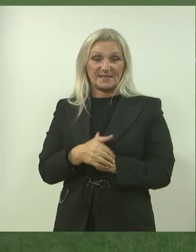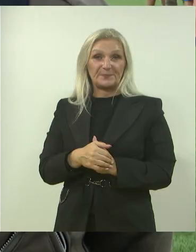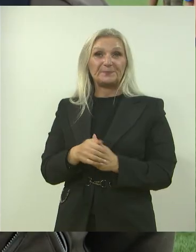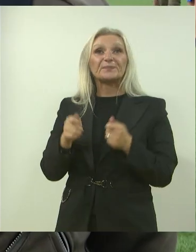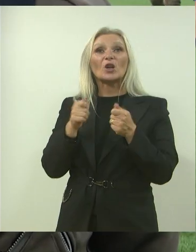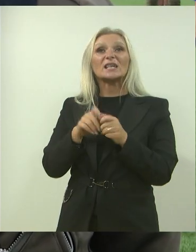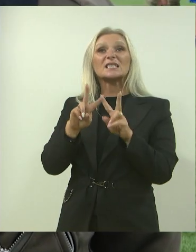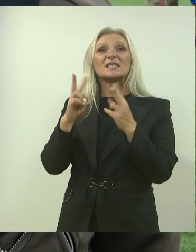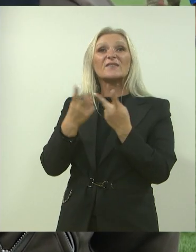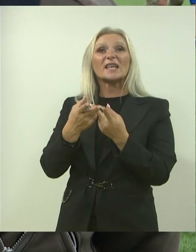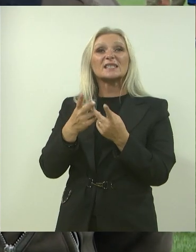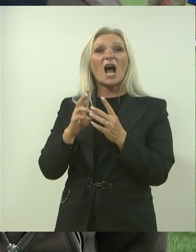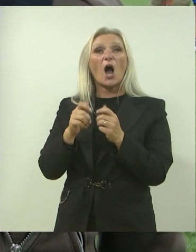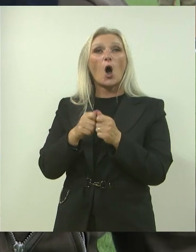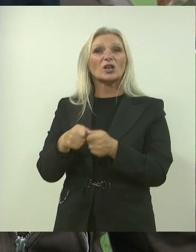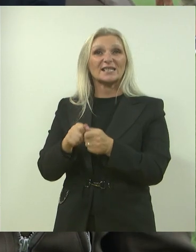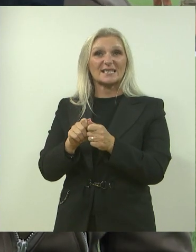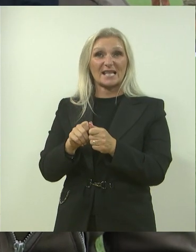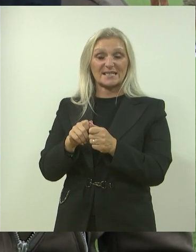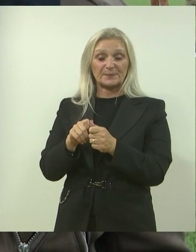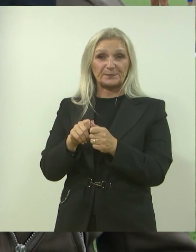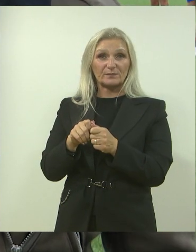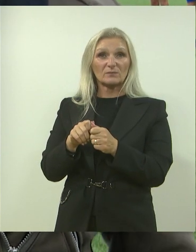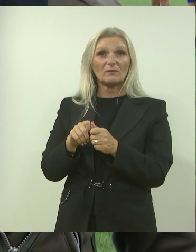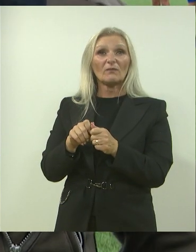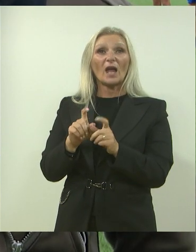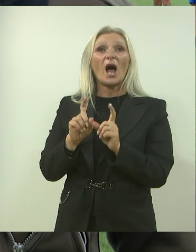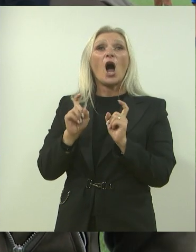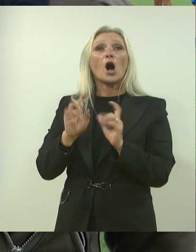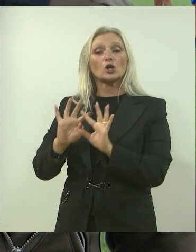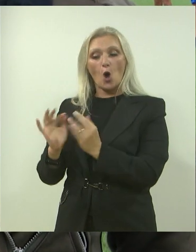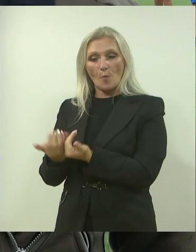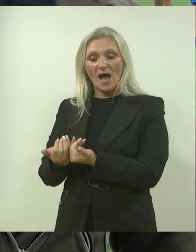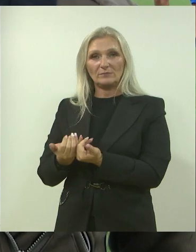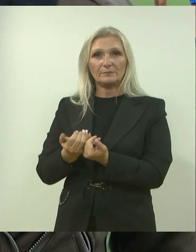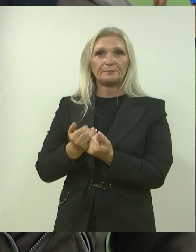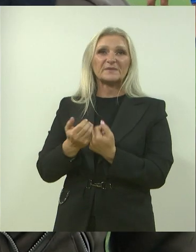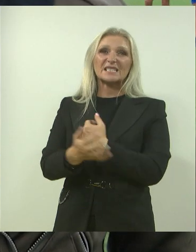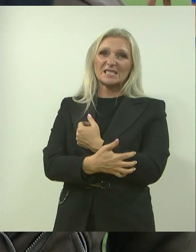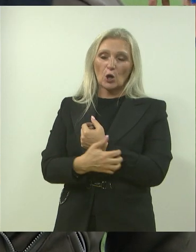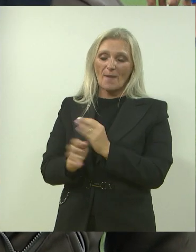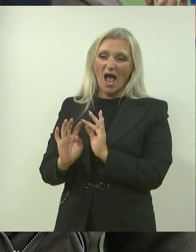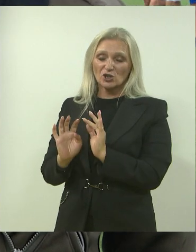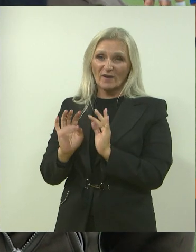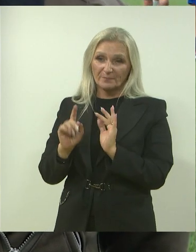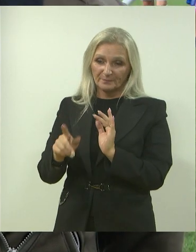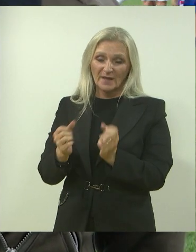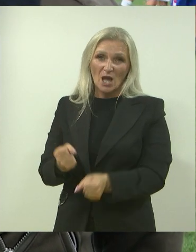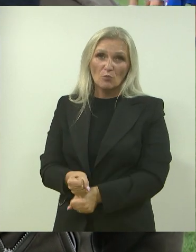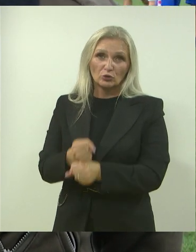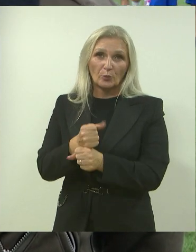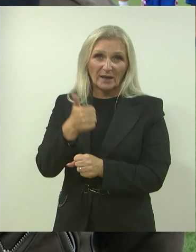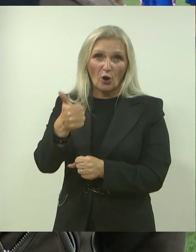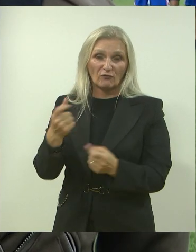svjetskom organizacijom Roma u borbi protiv rasizma, siromaštva poduprli smo ovu akciju, akciju